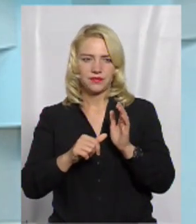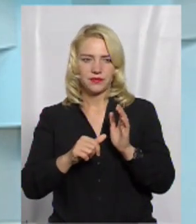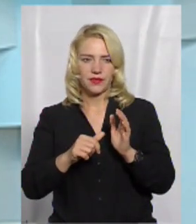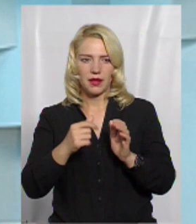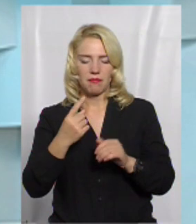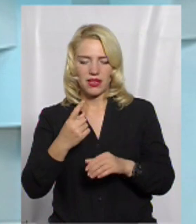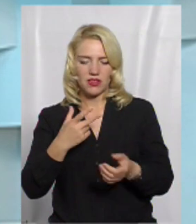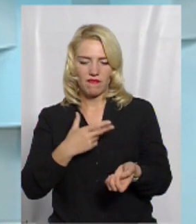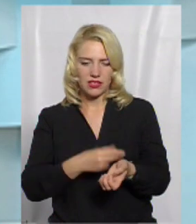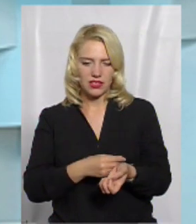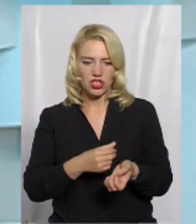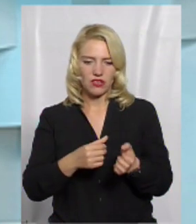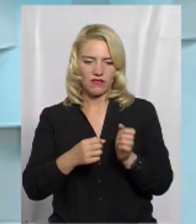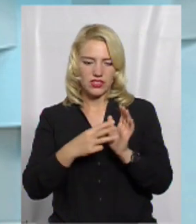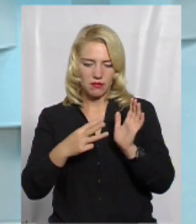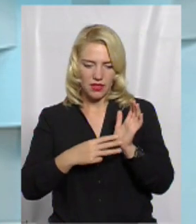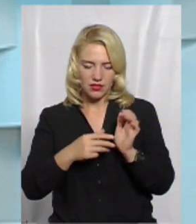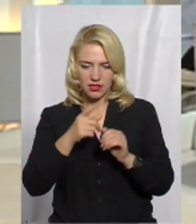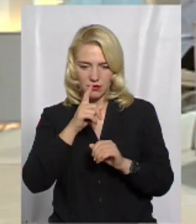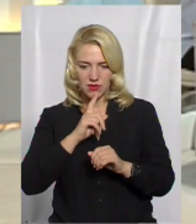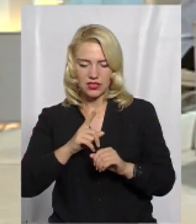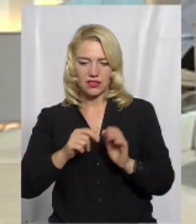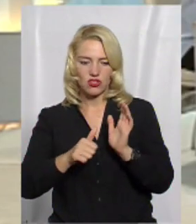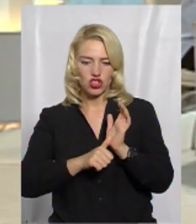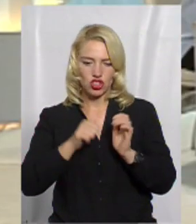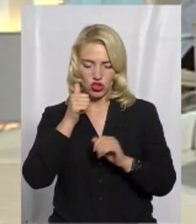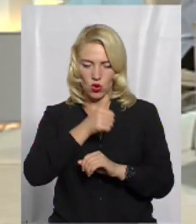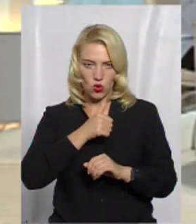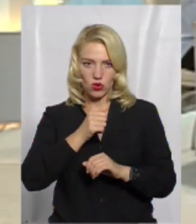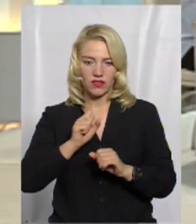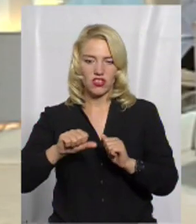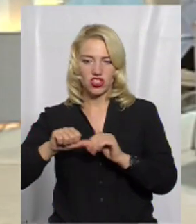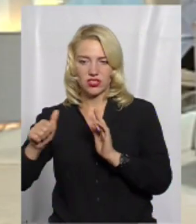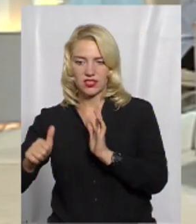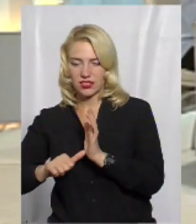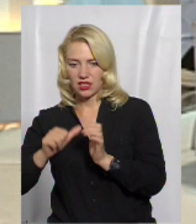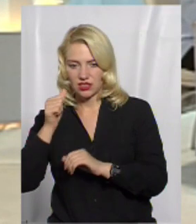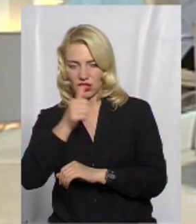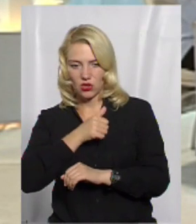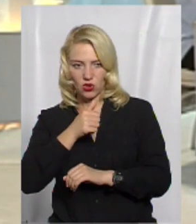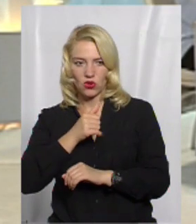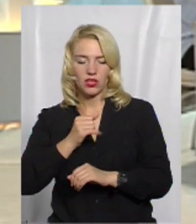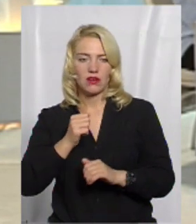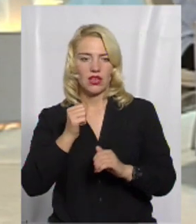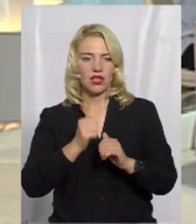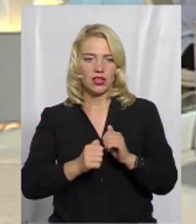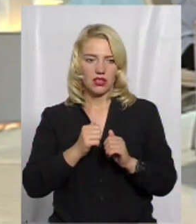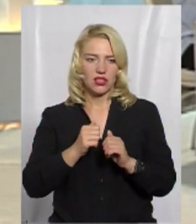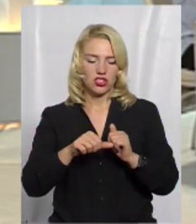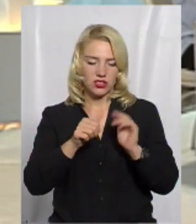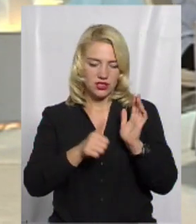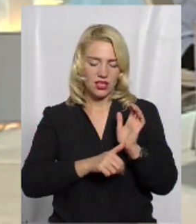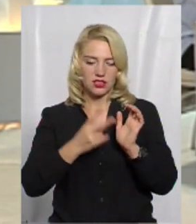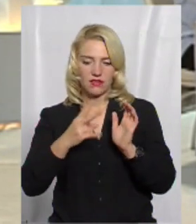місяців і в 6 років, і далі 16 років, і кожних 10 років для дорослого населення. 16,